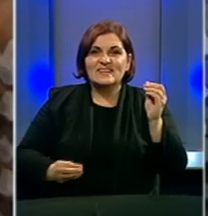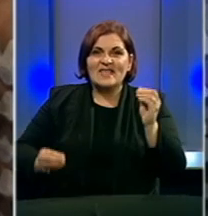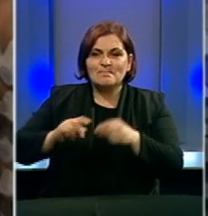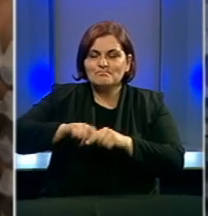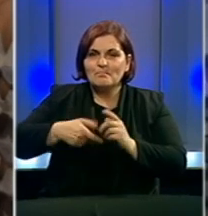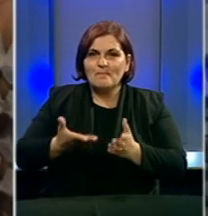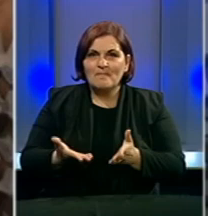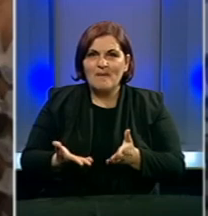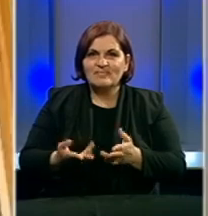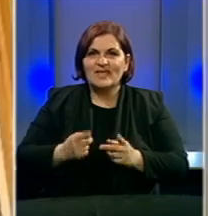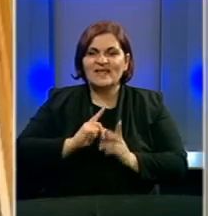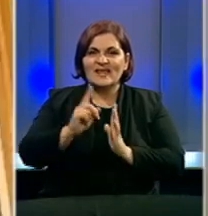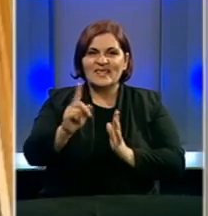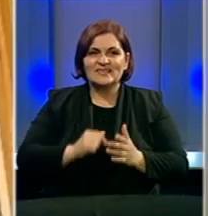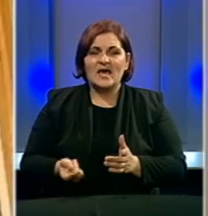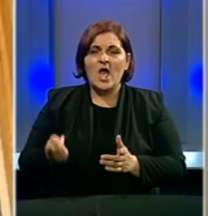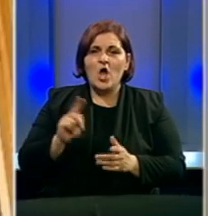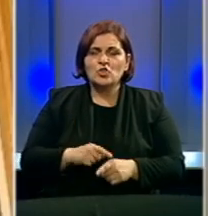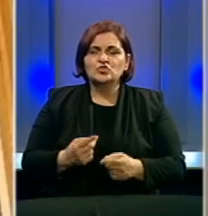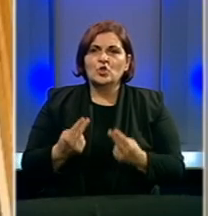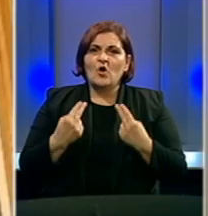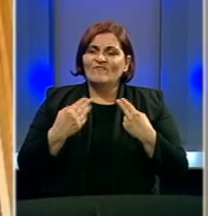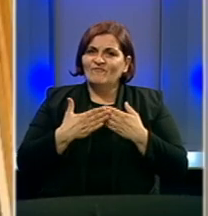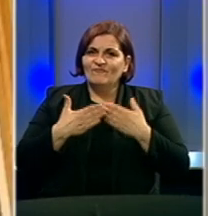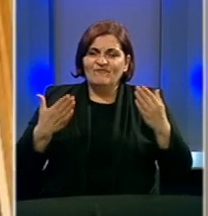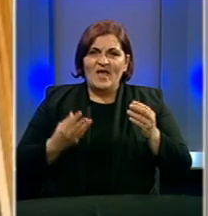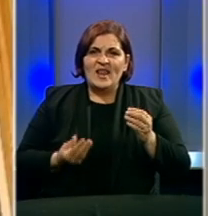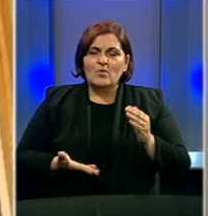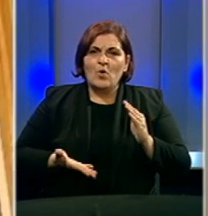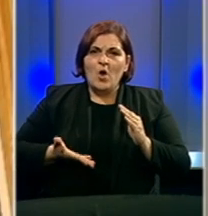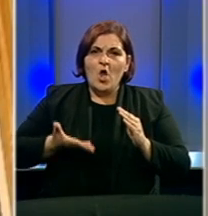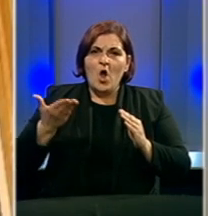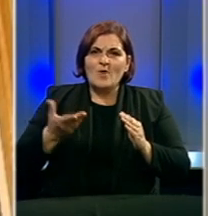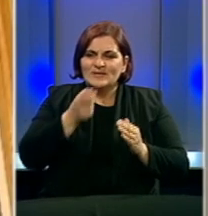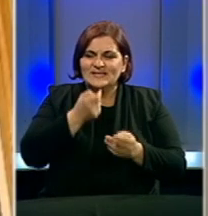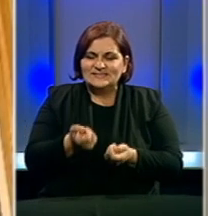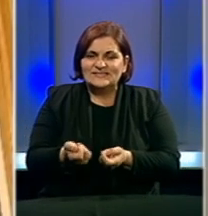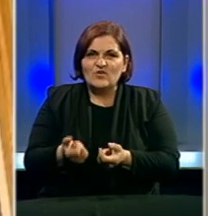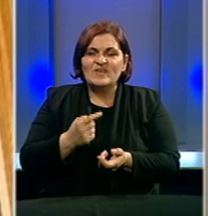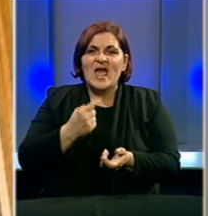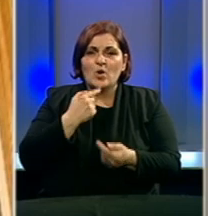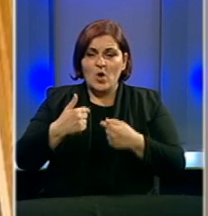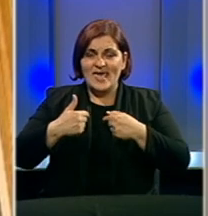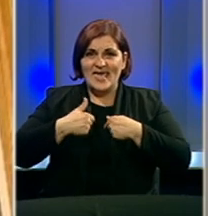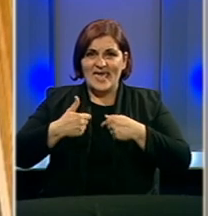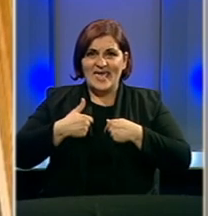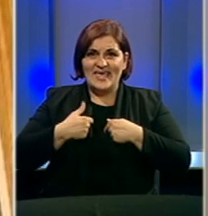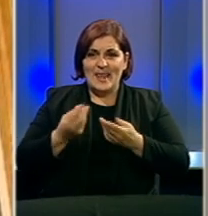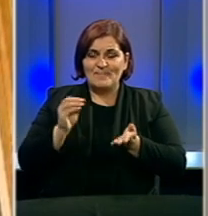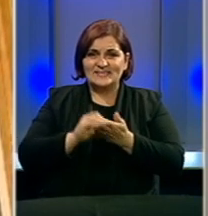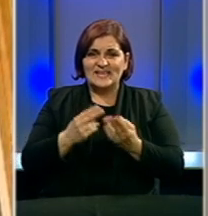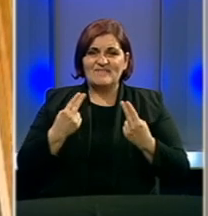repromaterijal i transport. Došlo je do značajnog porasta sirovina koje nama u našim cijenama